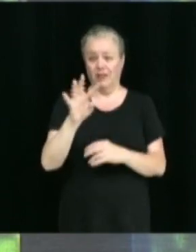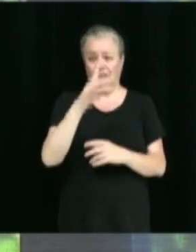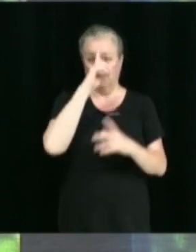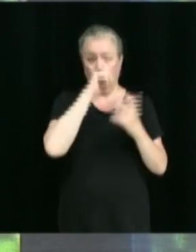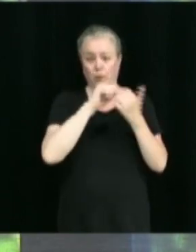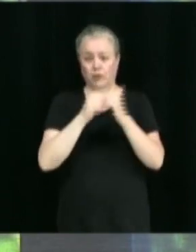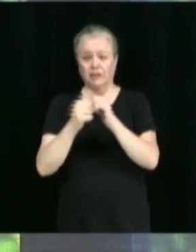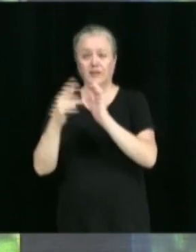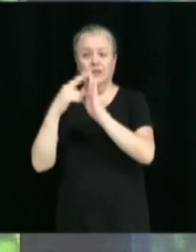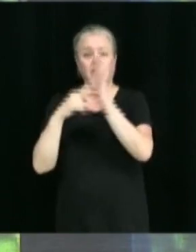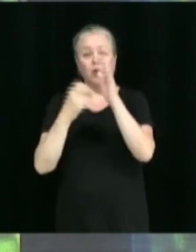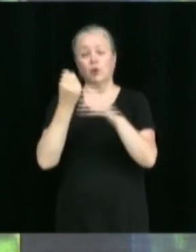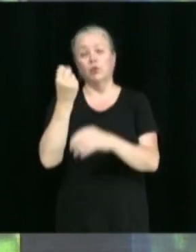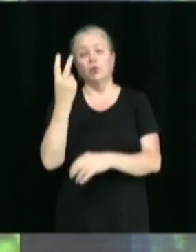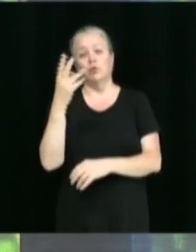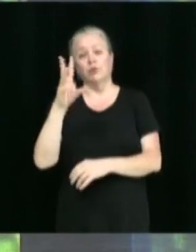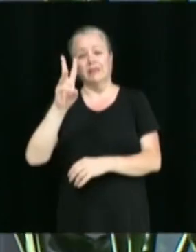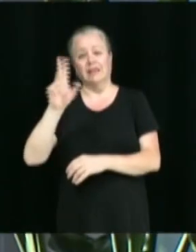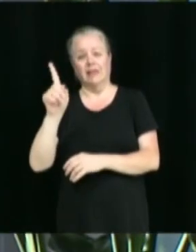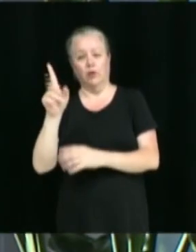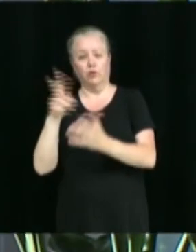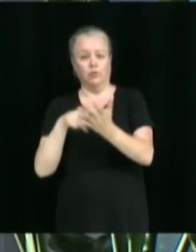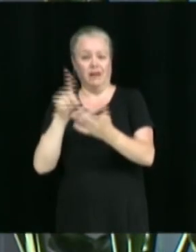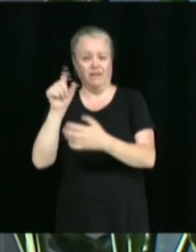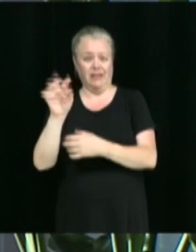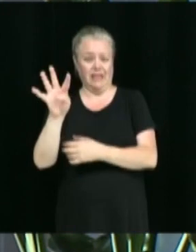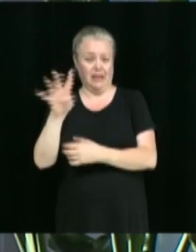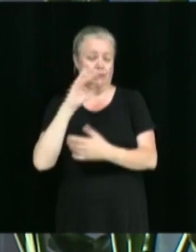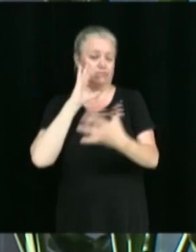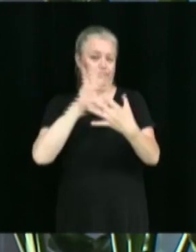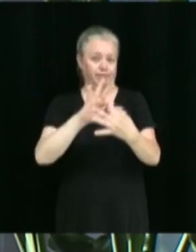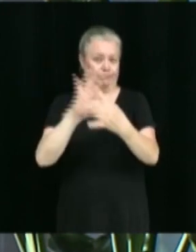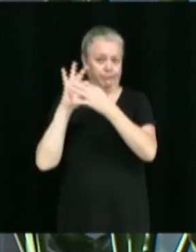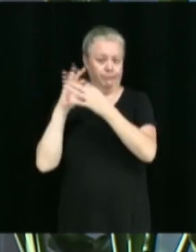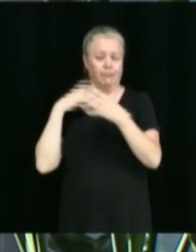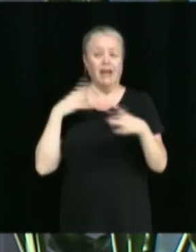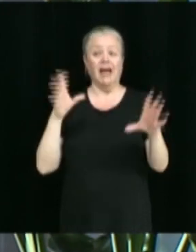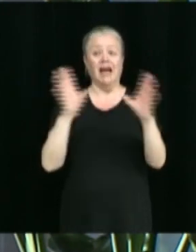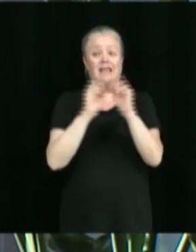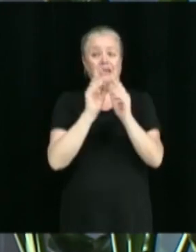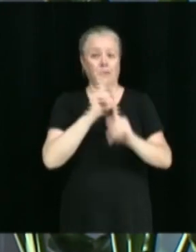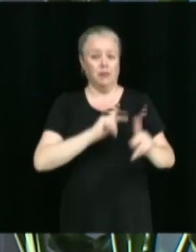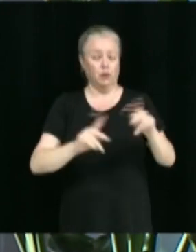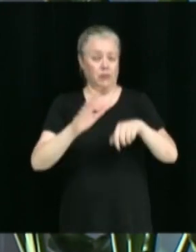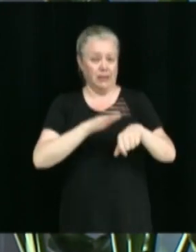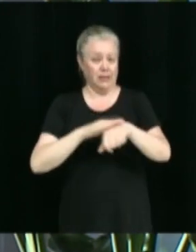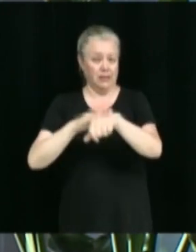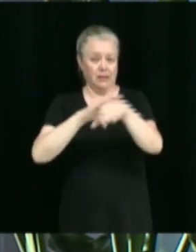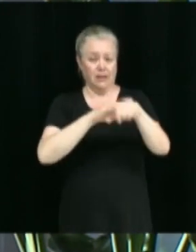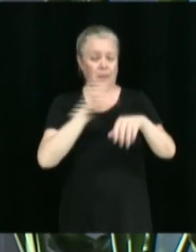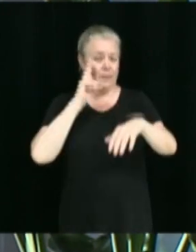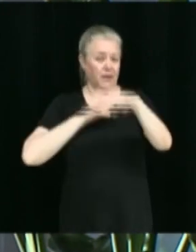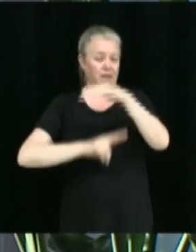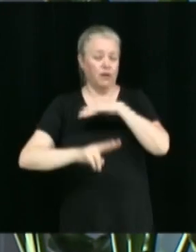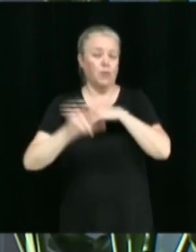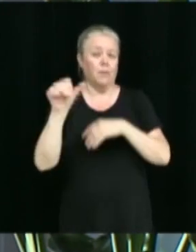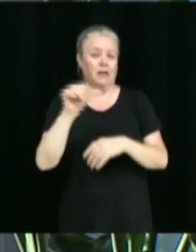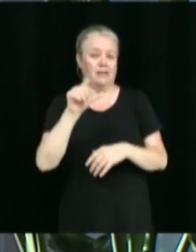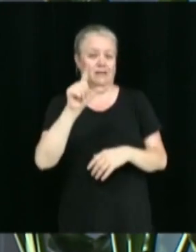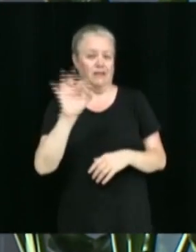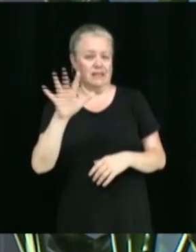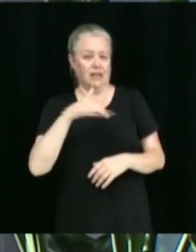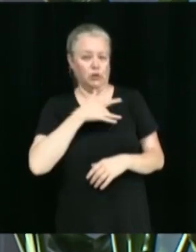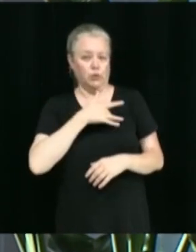règlement 1261-2024. C'est relié au sujet précédent. L'Assemblée publique de consultation est prévue également le mardi 25 juin.